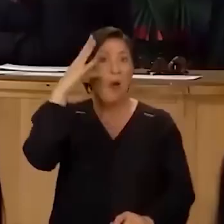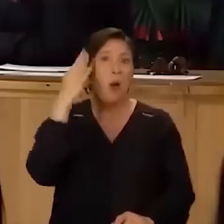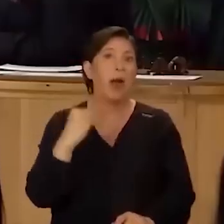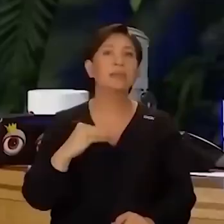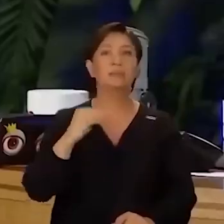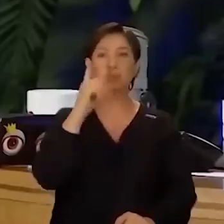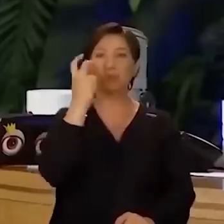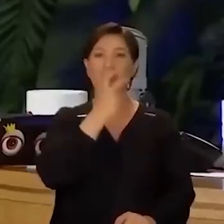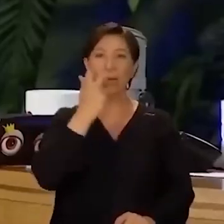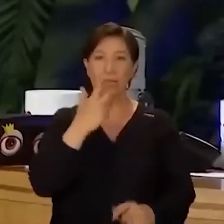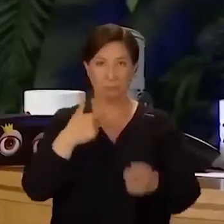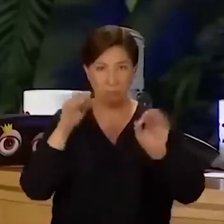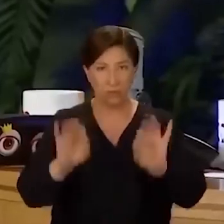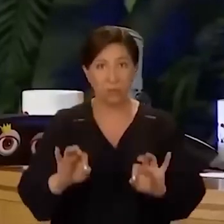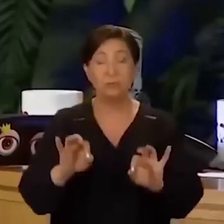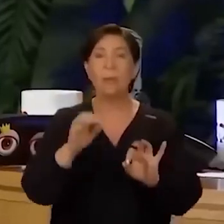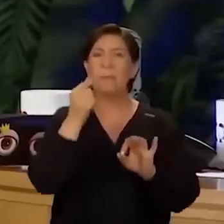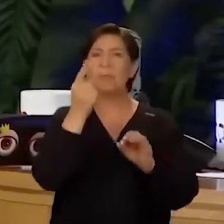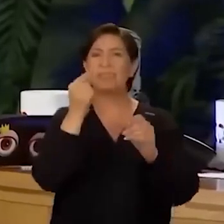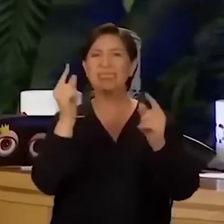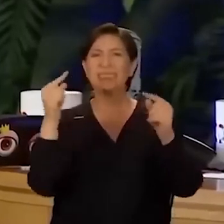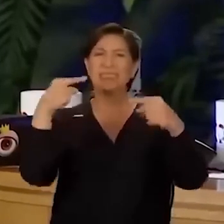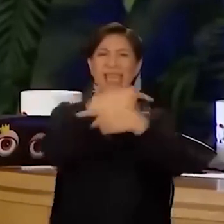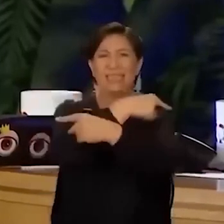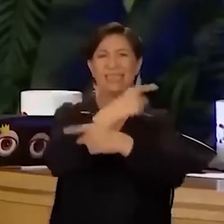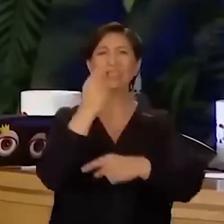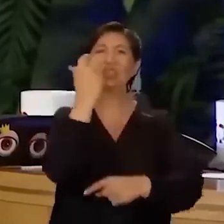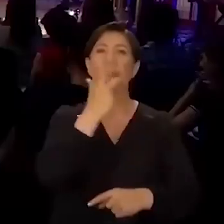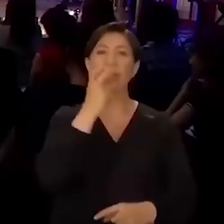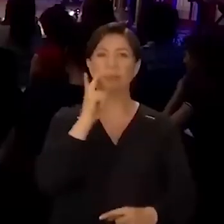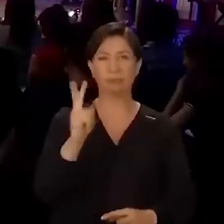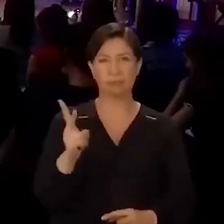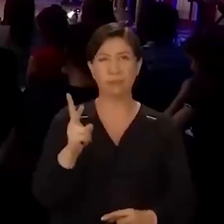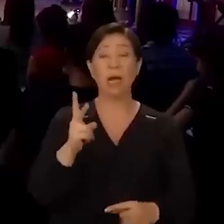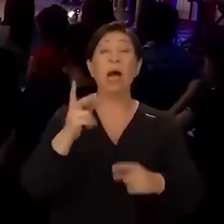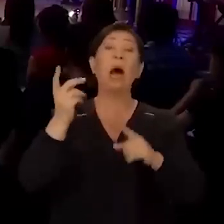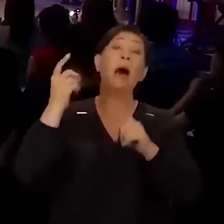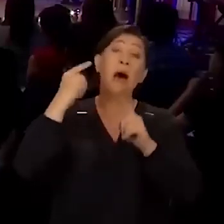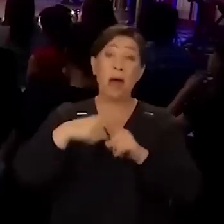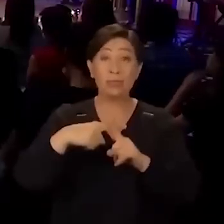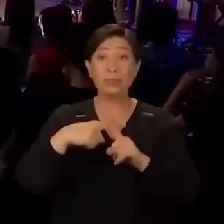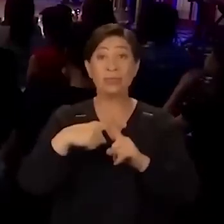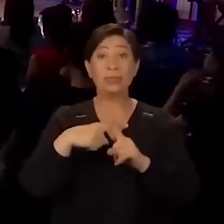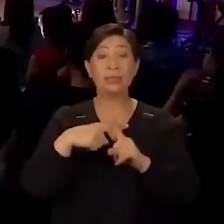diye bir şarkıyla çıktım. Biraz ters köşe bir şarkıydı o. Hatta